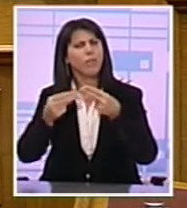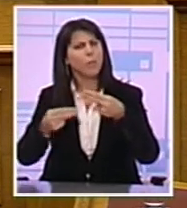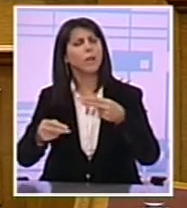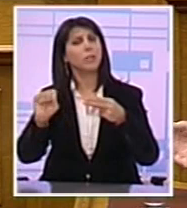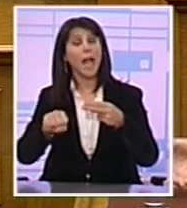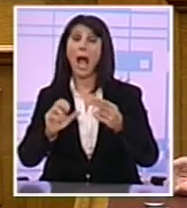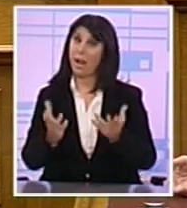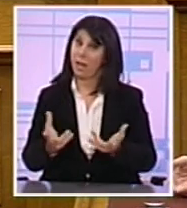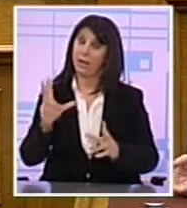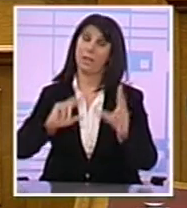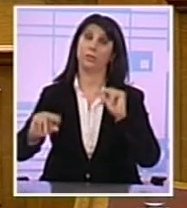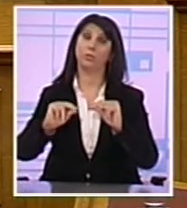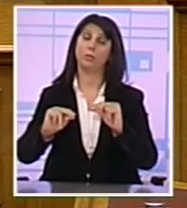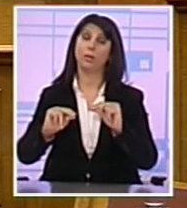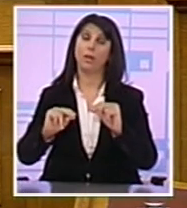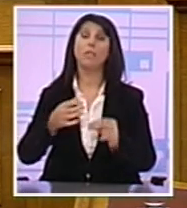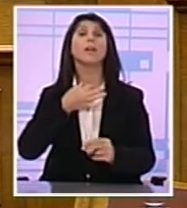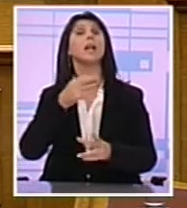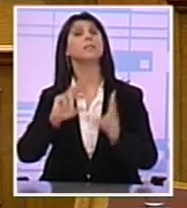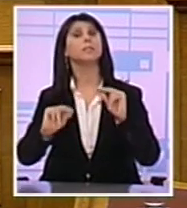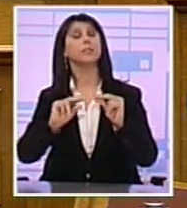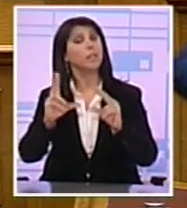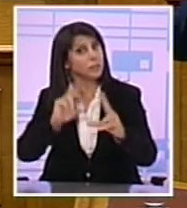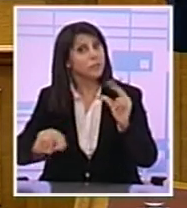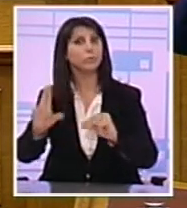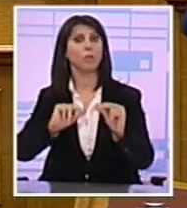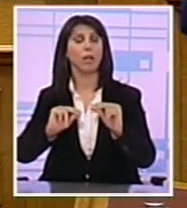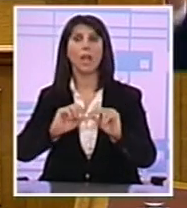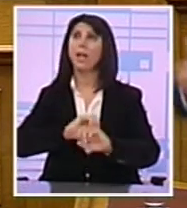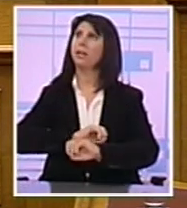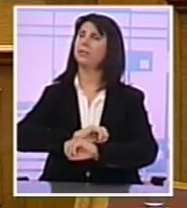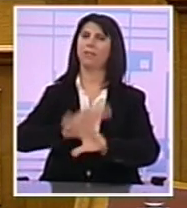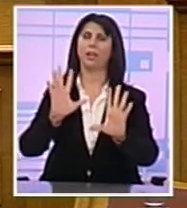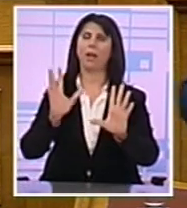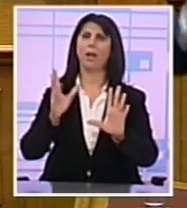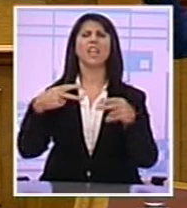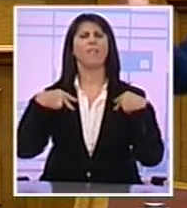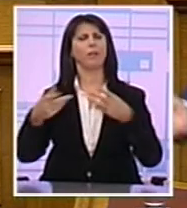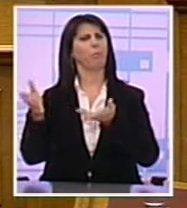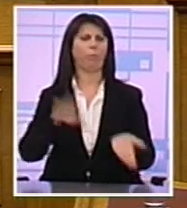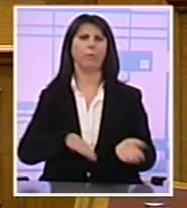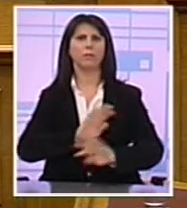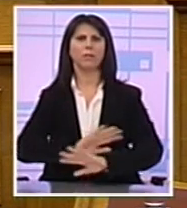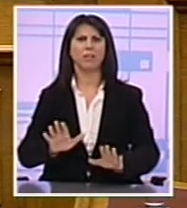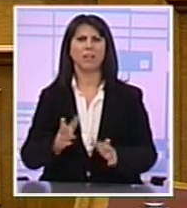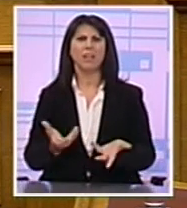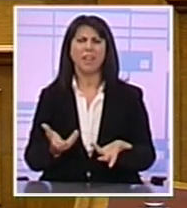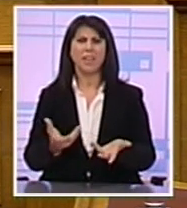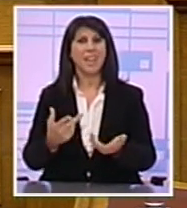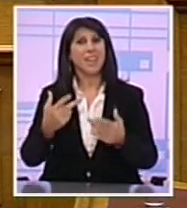Δεν χρειαζόταν αυτή η συζήτηση να συζητήσουμε Έξω ουρανού θα έπεφτε έτσι η κυβέρνηση Θα παραιτηθεί μια κυβέρνηση Είναι